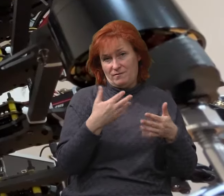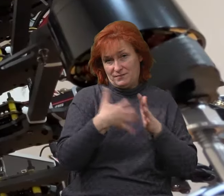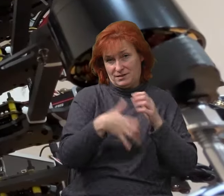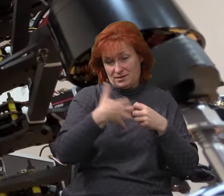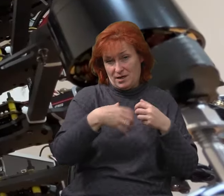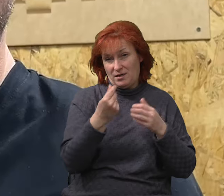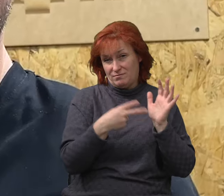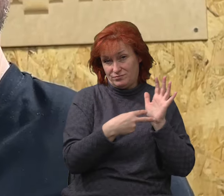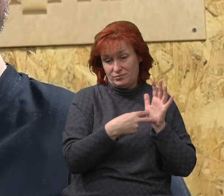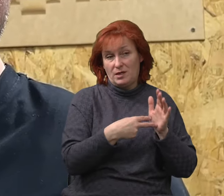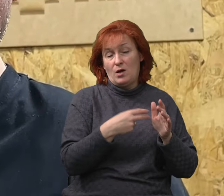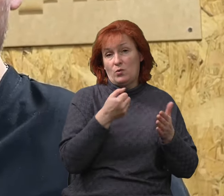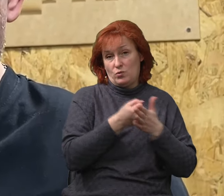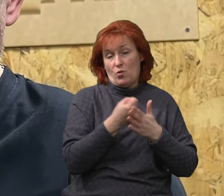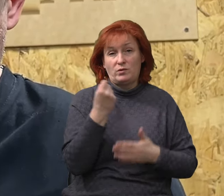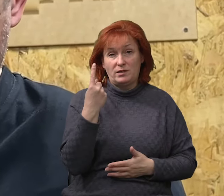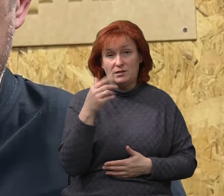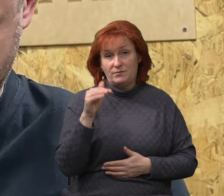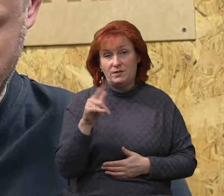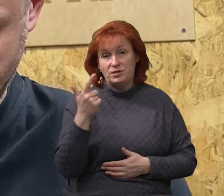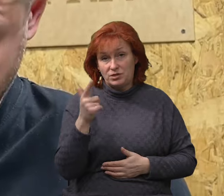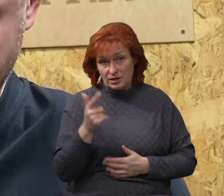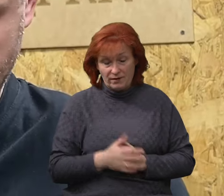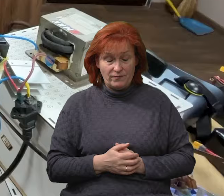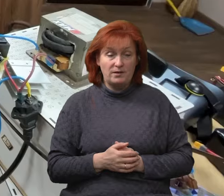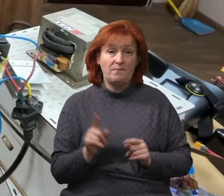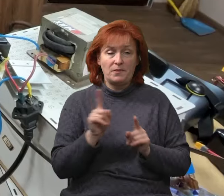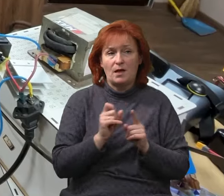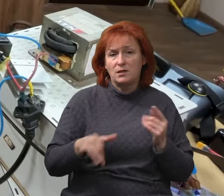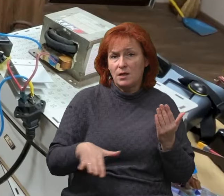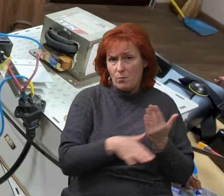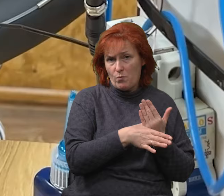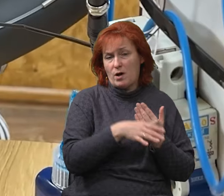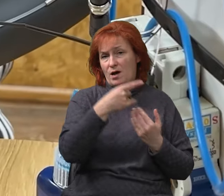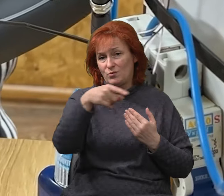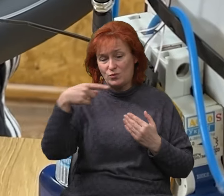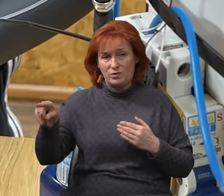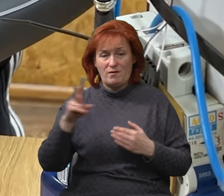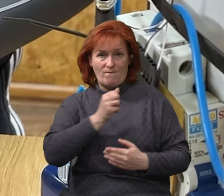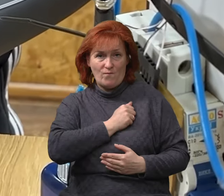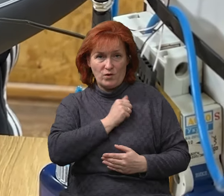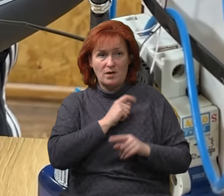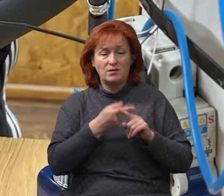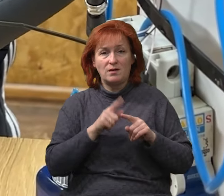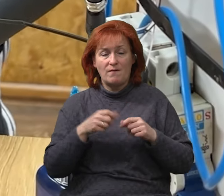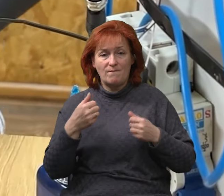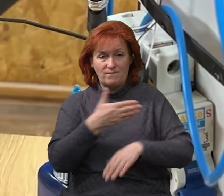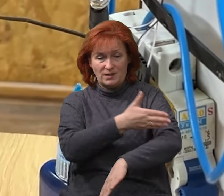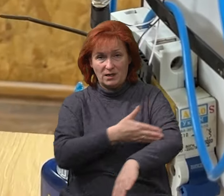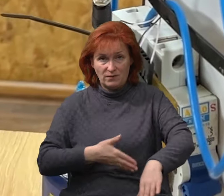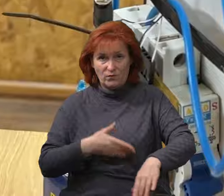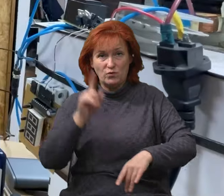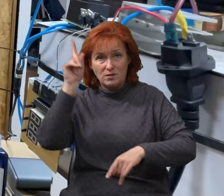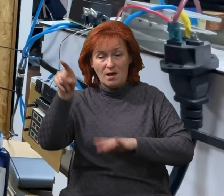тисяч гривень. Допомагає волонтерам і військовослужбовець Олександр, який втратив руку під час виконання бойового завдання на